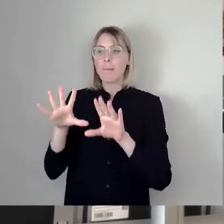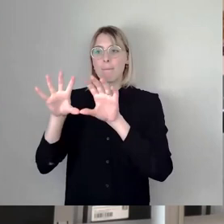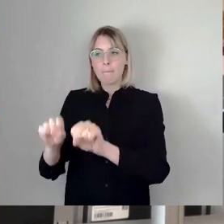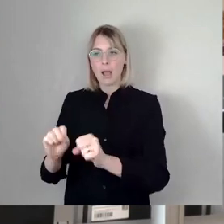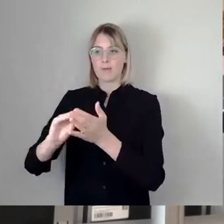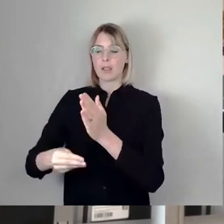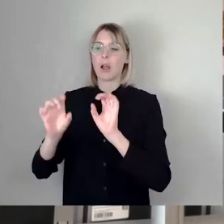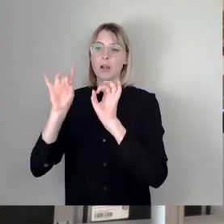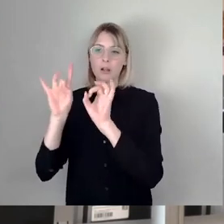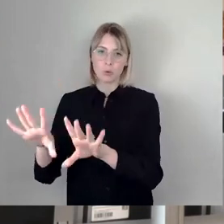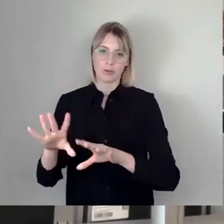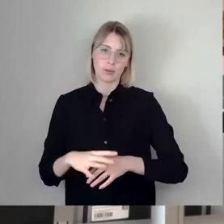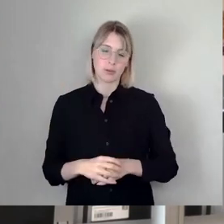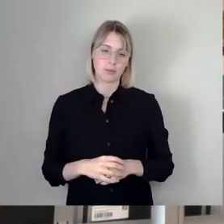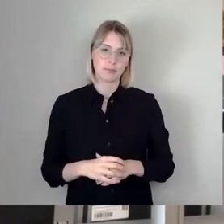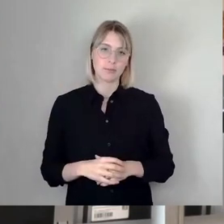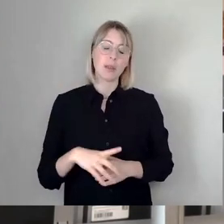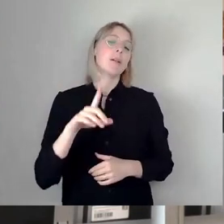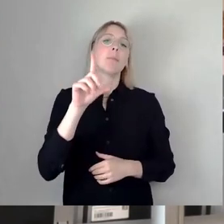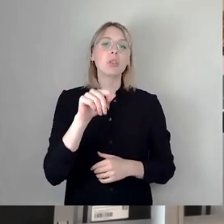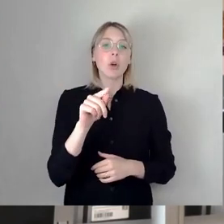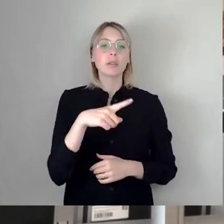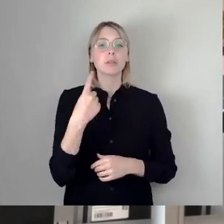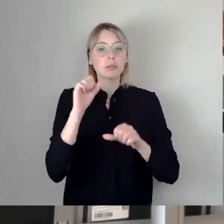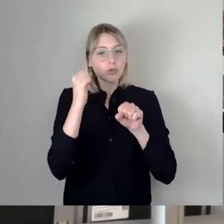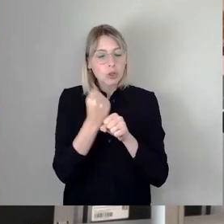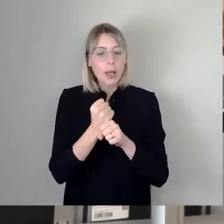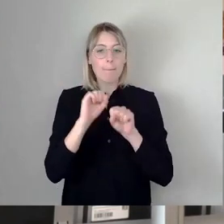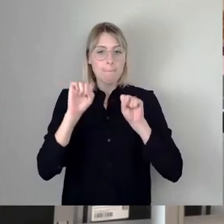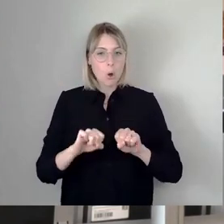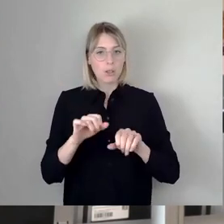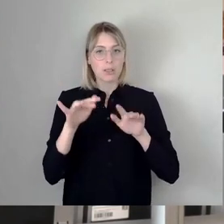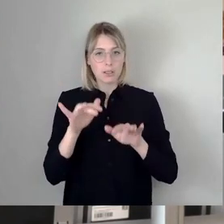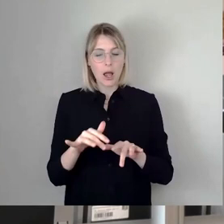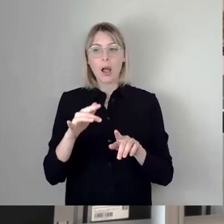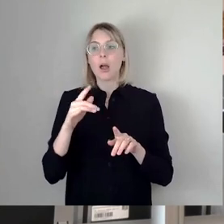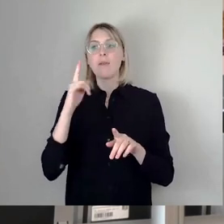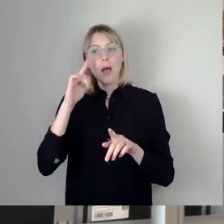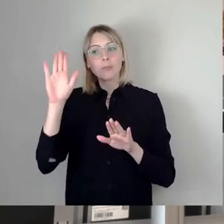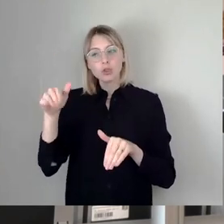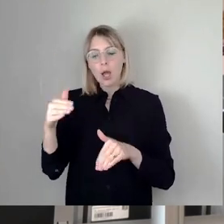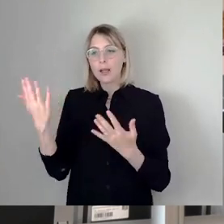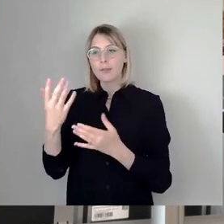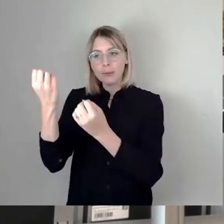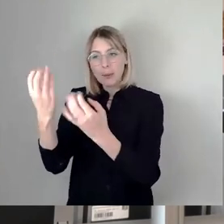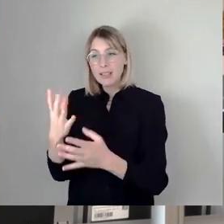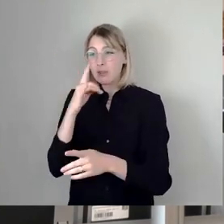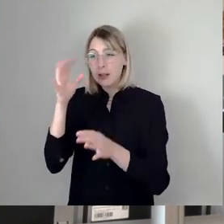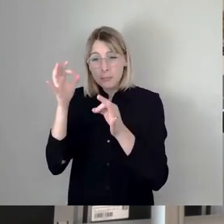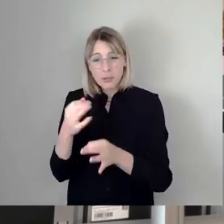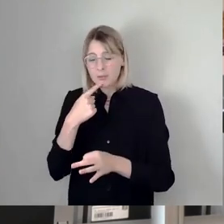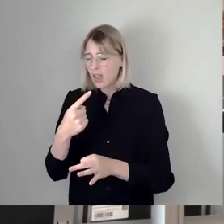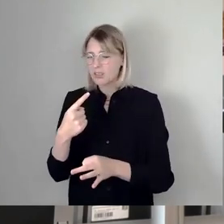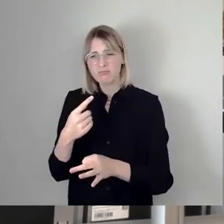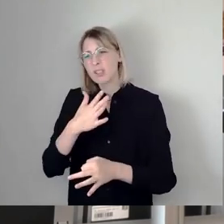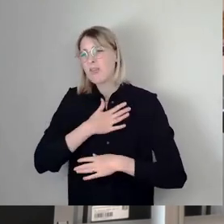Das heißt, wir sind immer in einer Lage, dass wir sehr genau wissen, was da passiert und wenn uns das nicht mehr gefällt oder wenn vielleicht in zehn